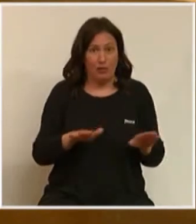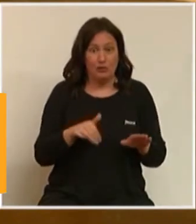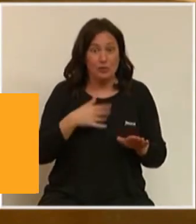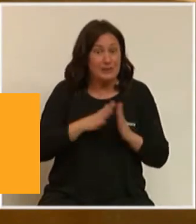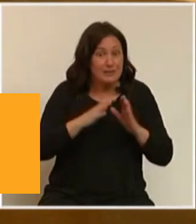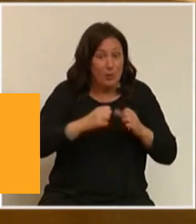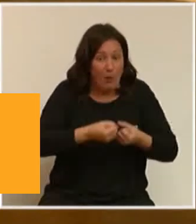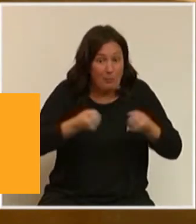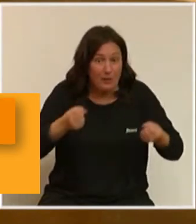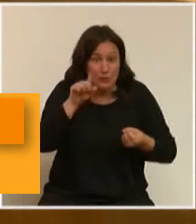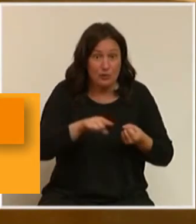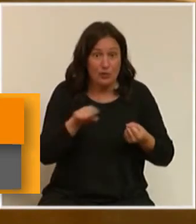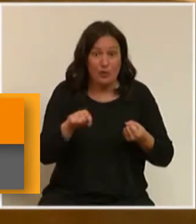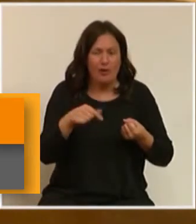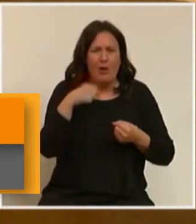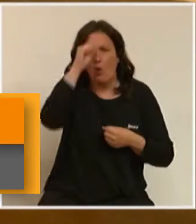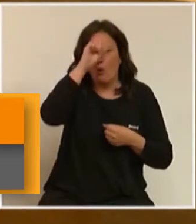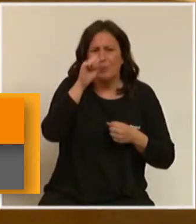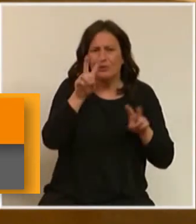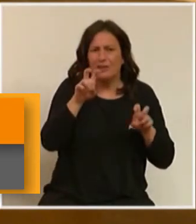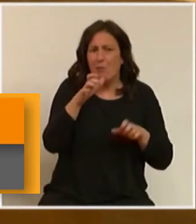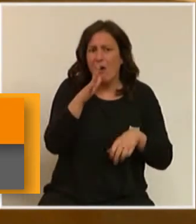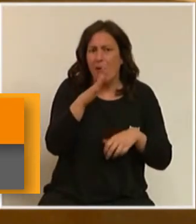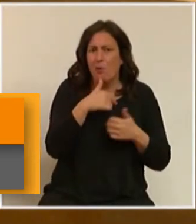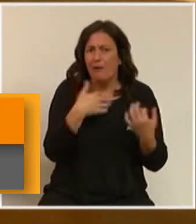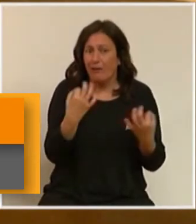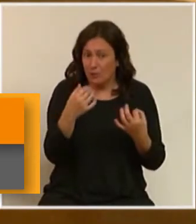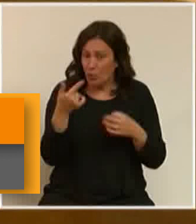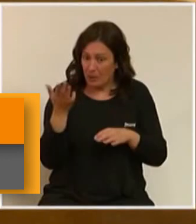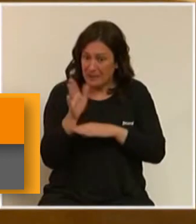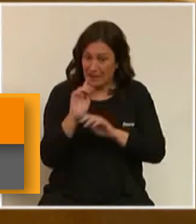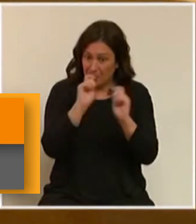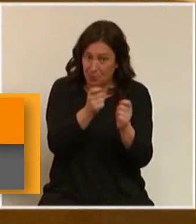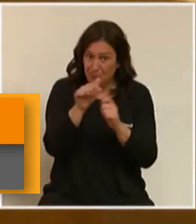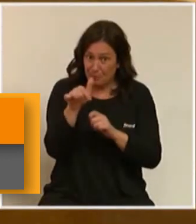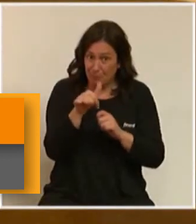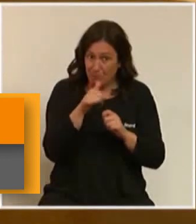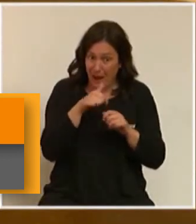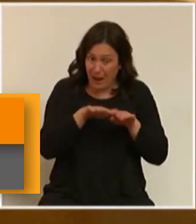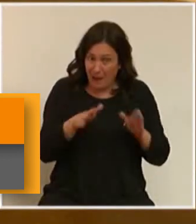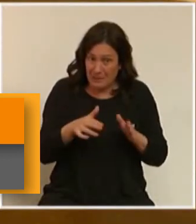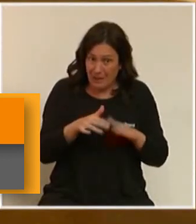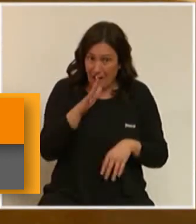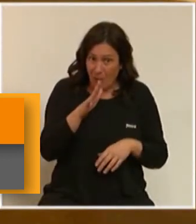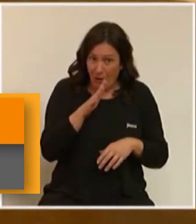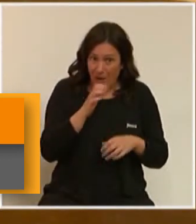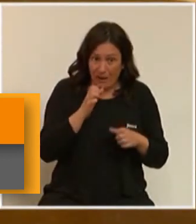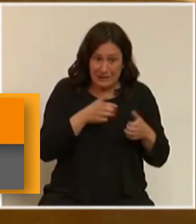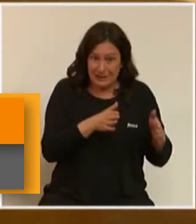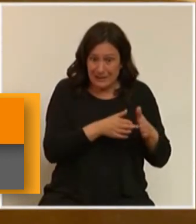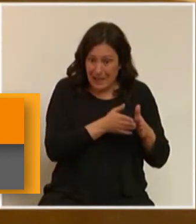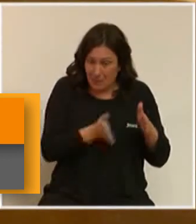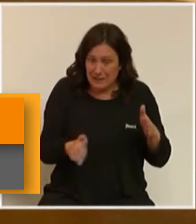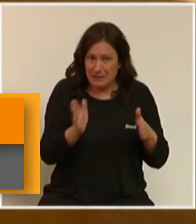Yo quiero saber lo que opinen ustedes del agua. ¿Van a nombrar un representante en la mesa del agua? El trasbasse es irrenunciable. ¿Van ustedes a nombrar un trasbasse?